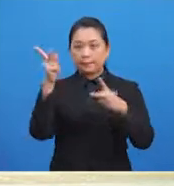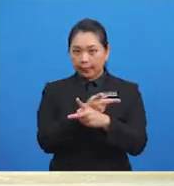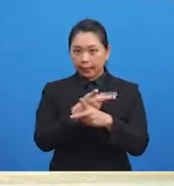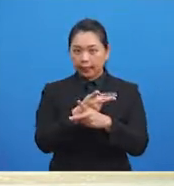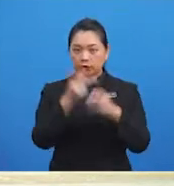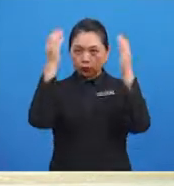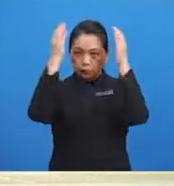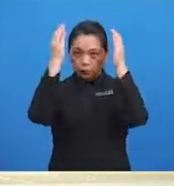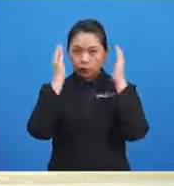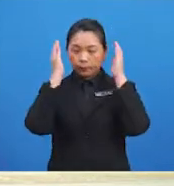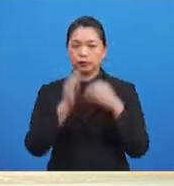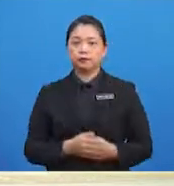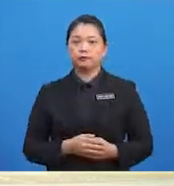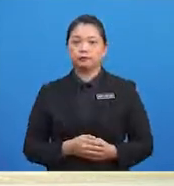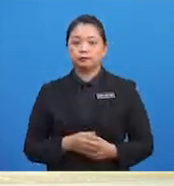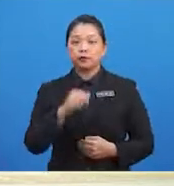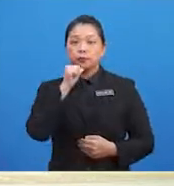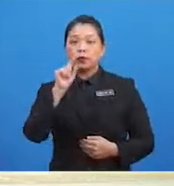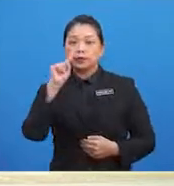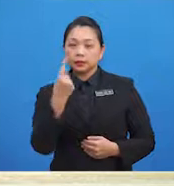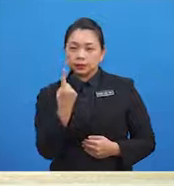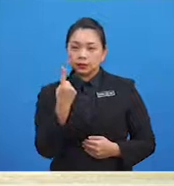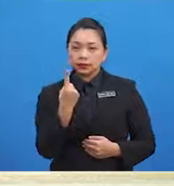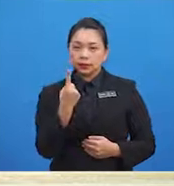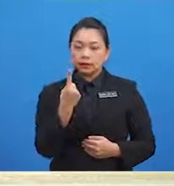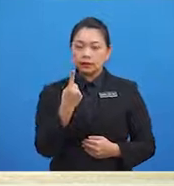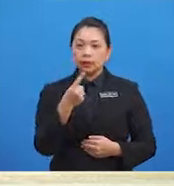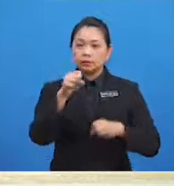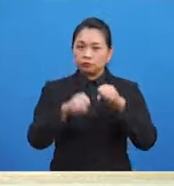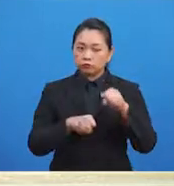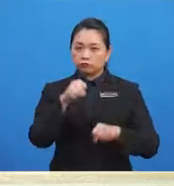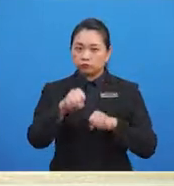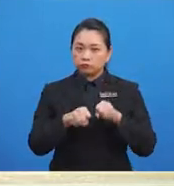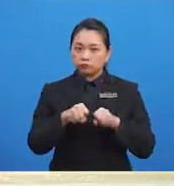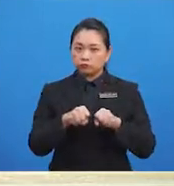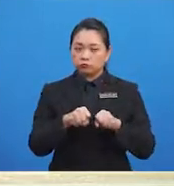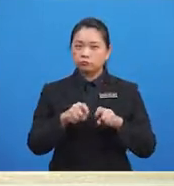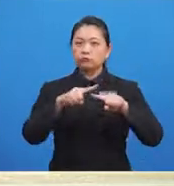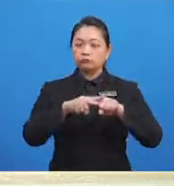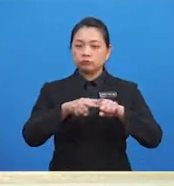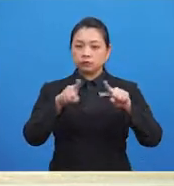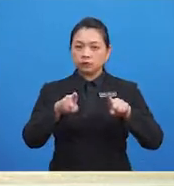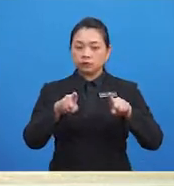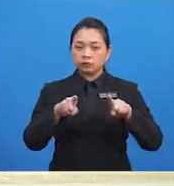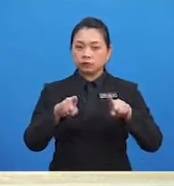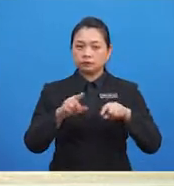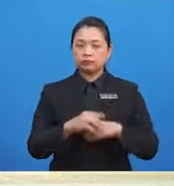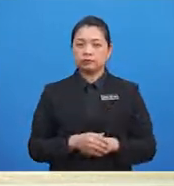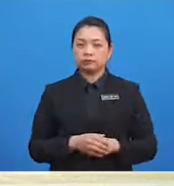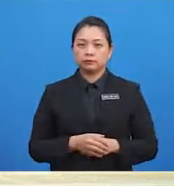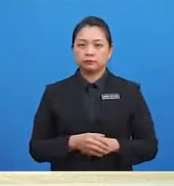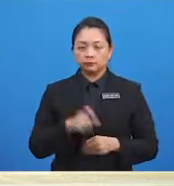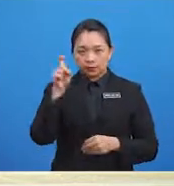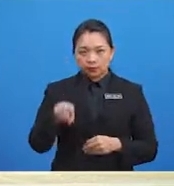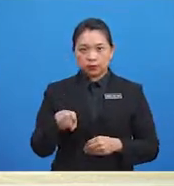kita perlu gunakan topi keledah Semasa mengayuh pasikal Ini dapat membantu